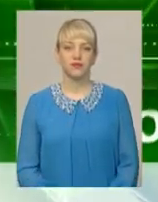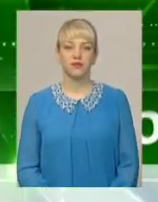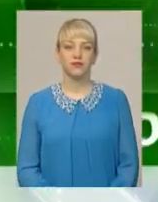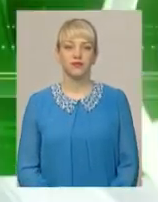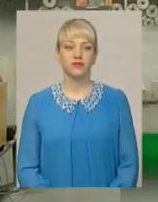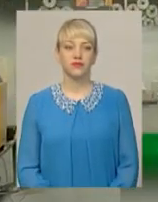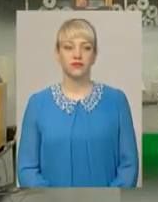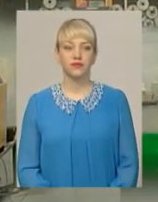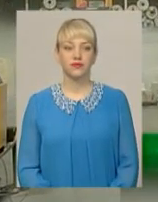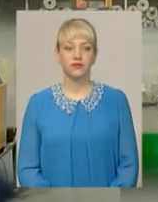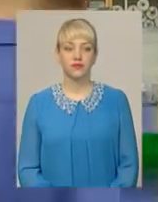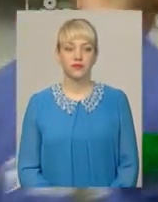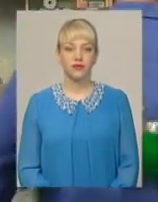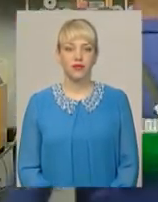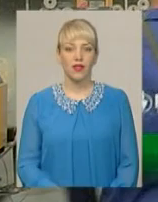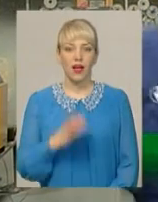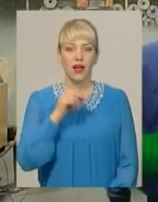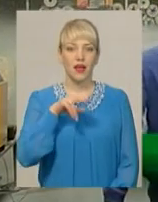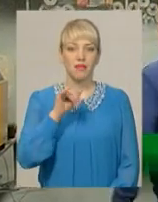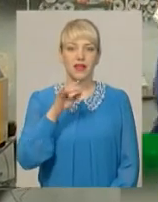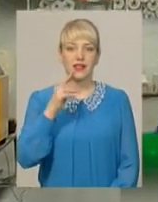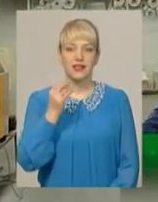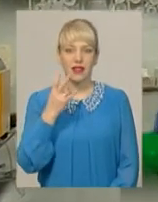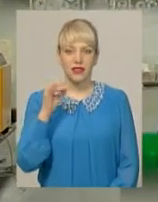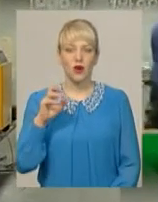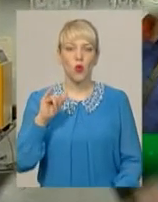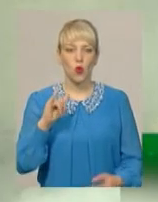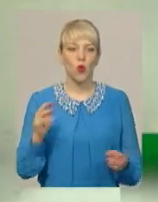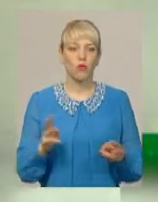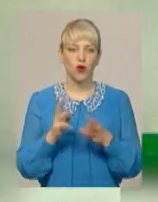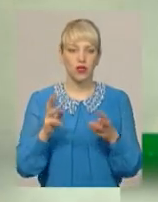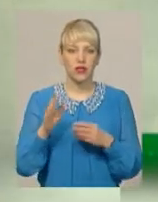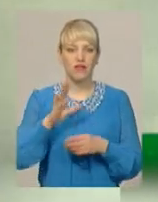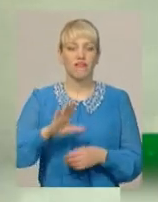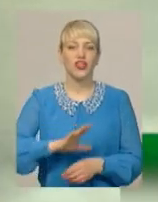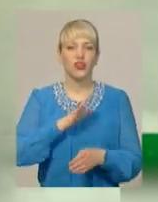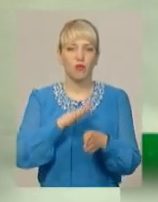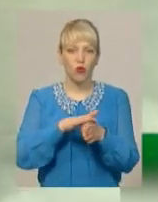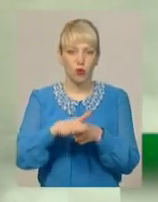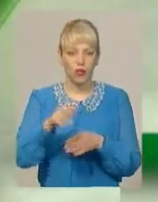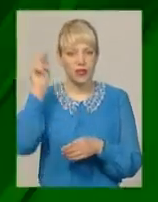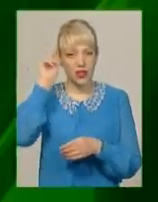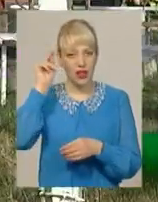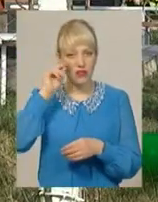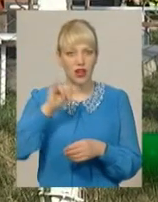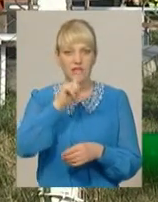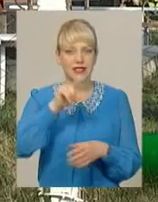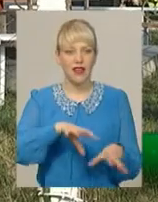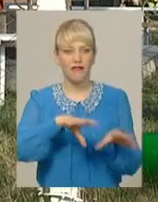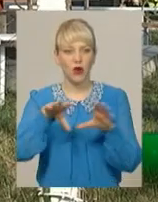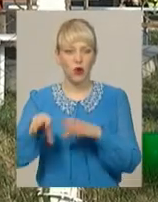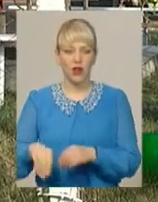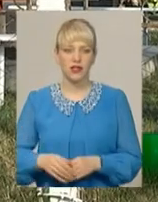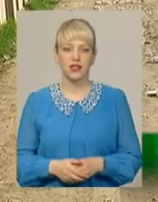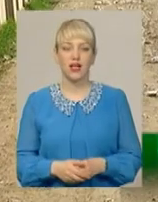Музика Епіцентр у пожежі. У Хмельницькому супермаркеті відбулися навчання з евакуації. Цвинтар